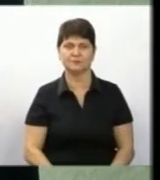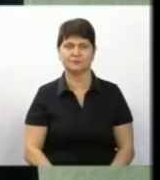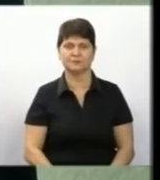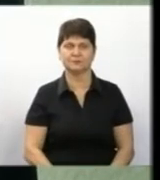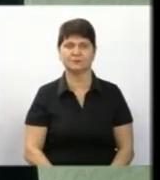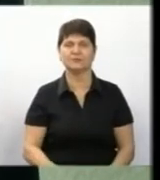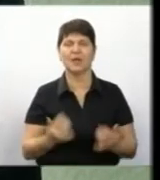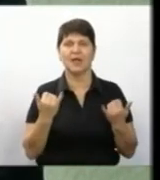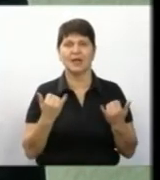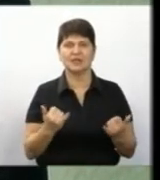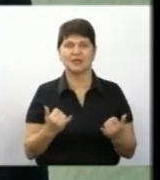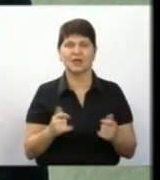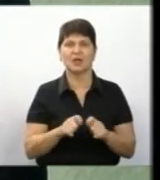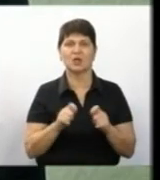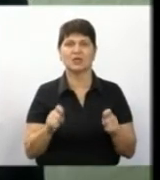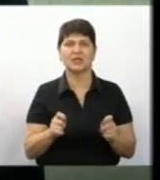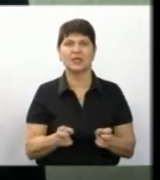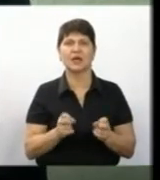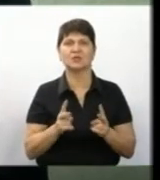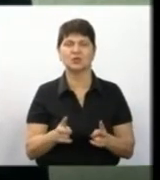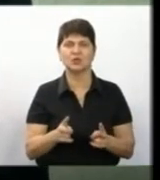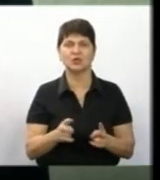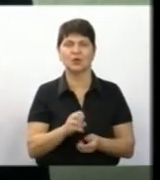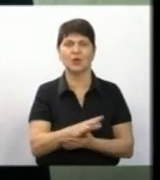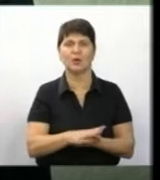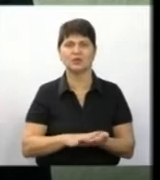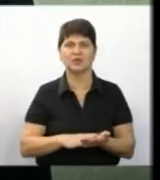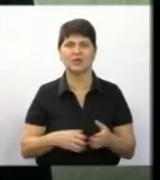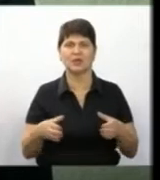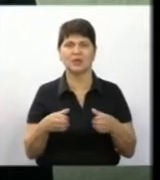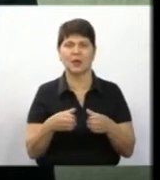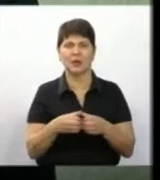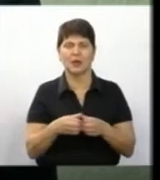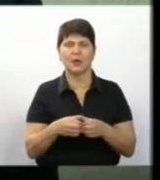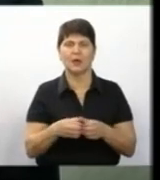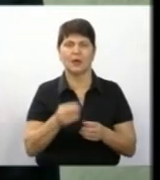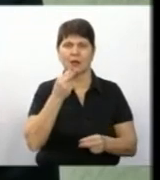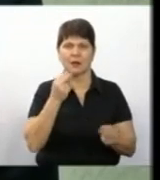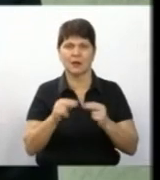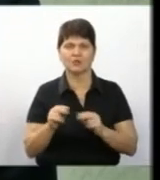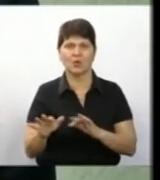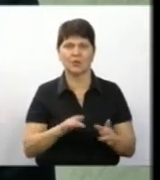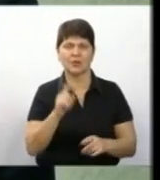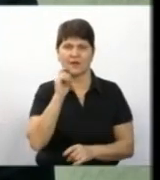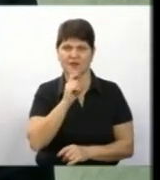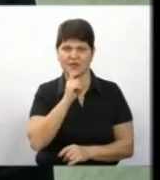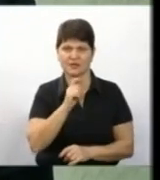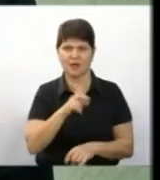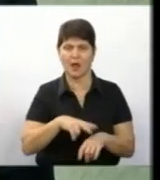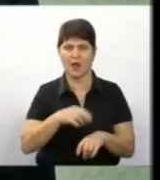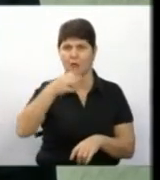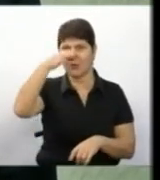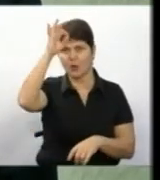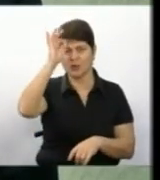Зараз над розкриттям цього злочину працює посилена група, кращий оперативник і практично вся Вінницька поліція займається тим, щоб